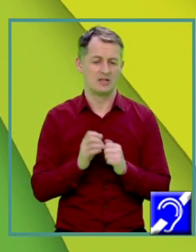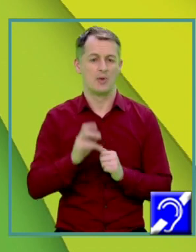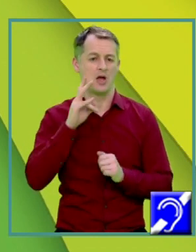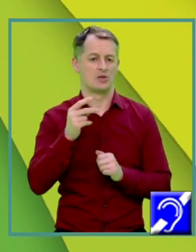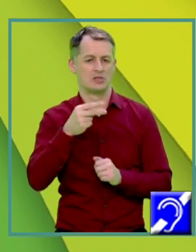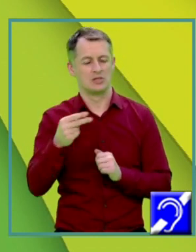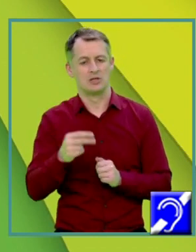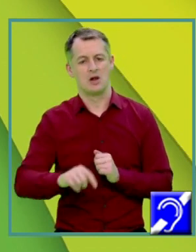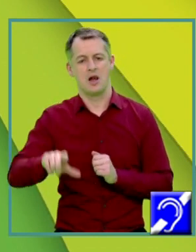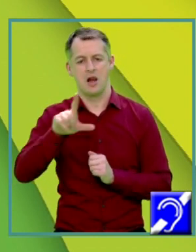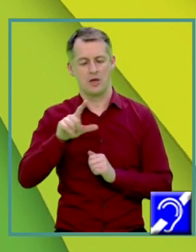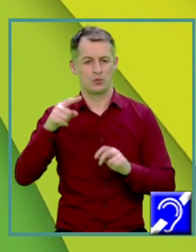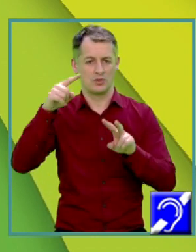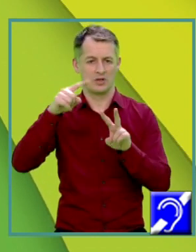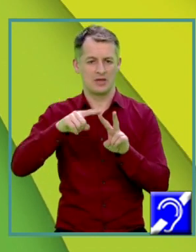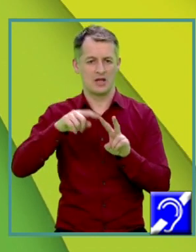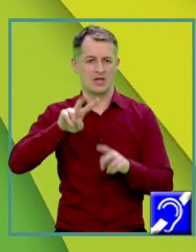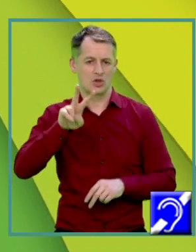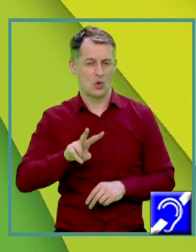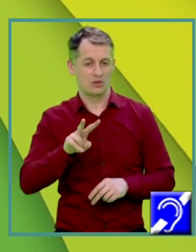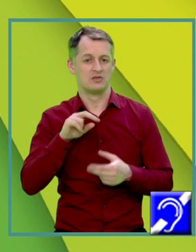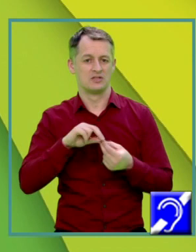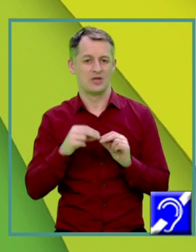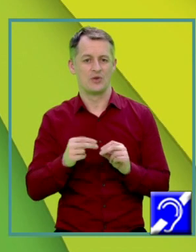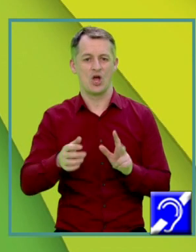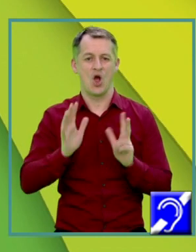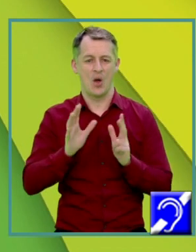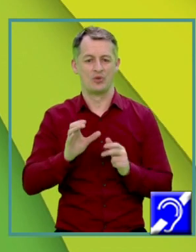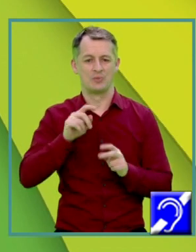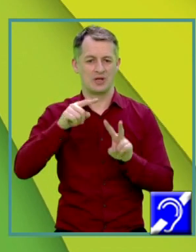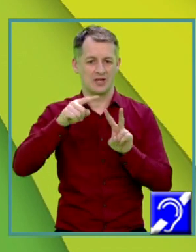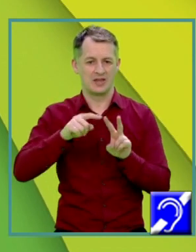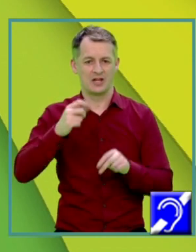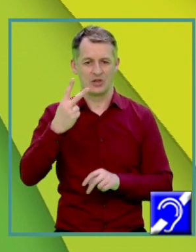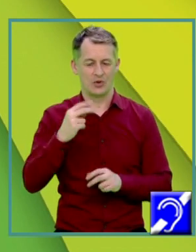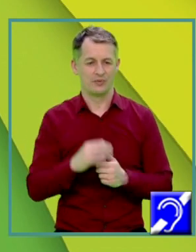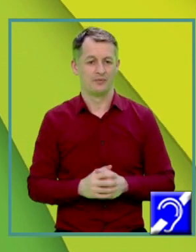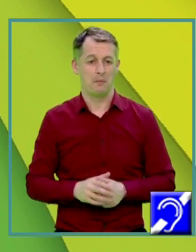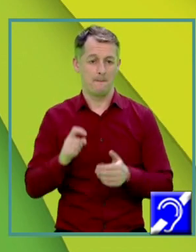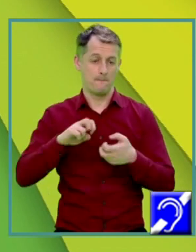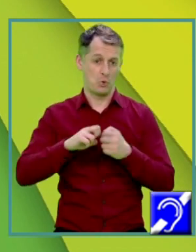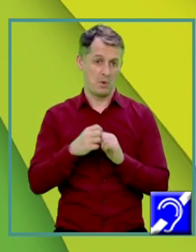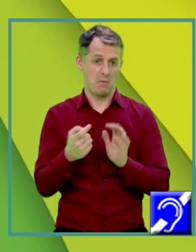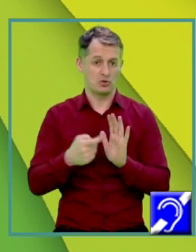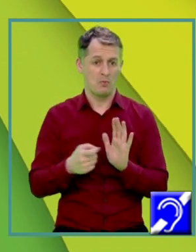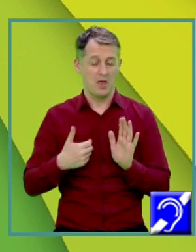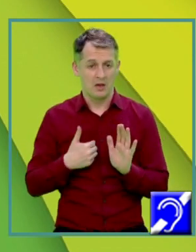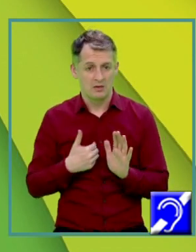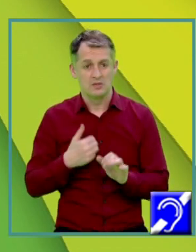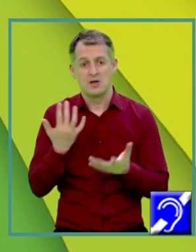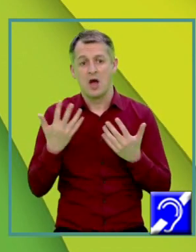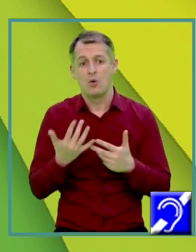Egal cu latura radical din 2 Adică 18 radical din 2 Problema ne-a cerut să calculăm volumul